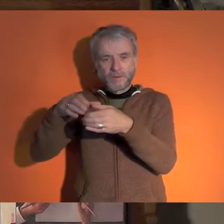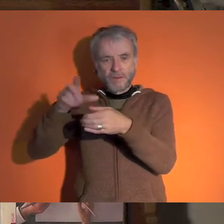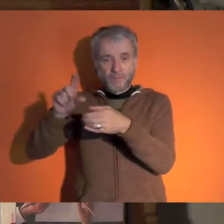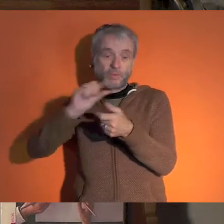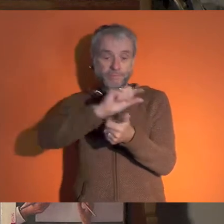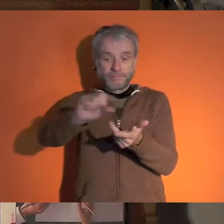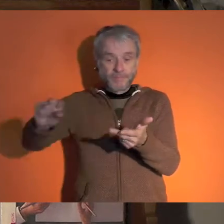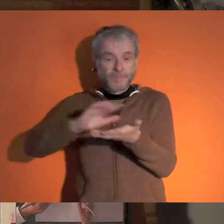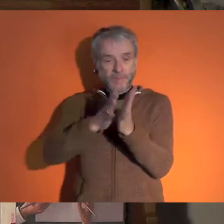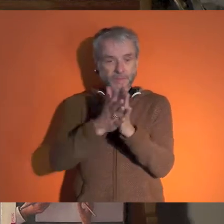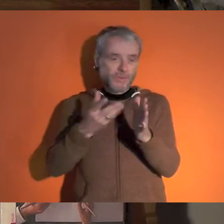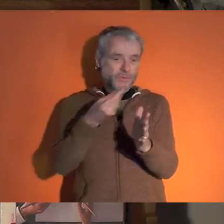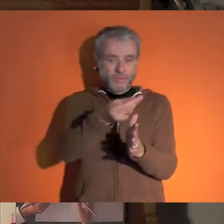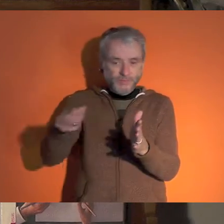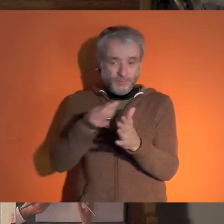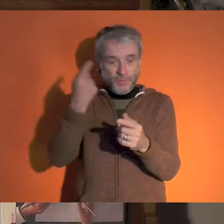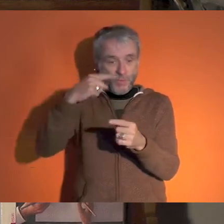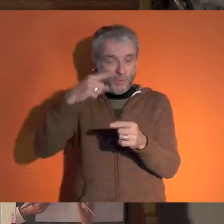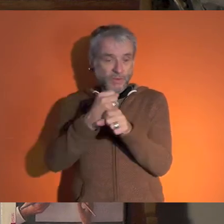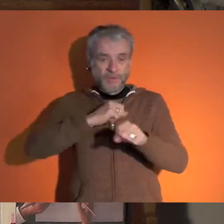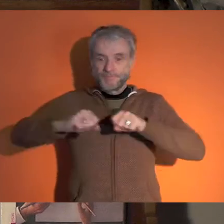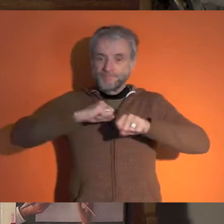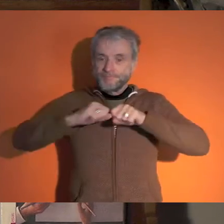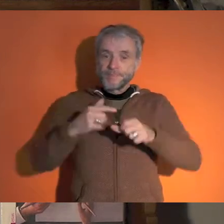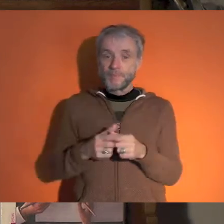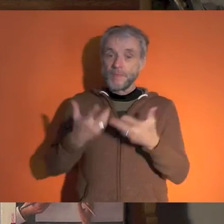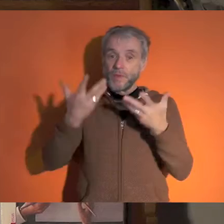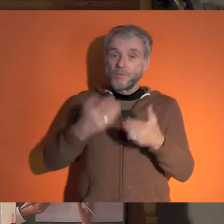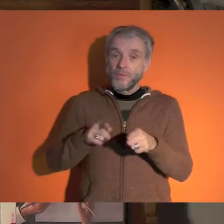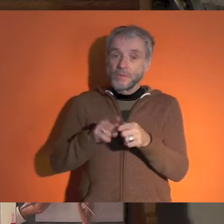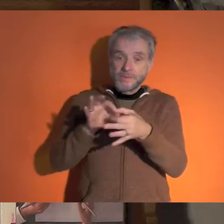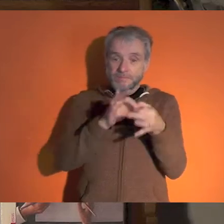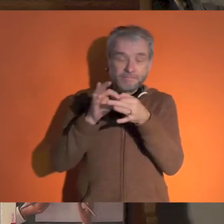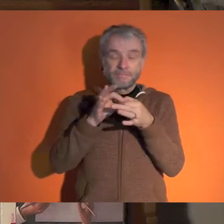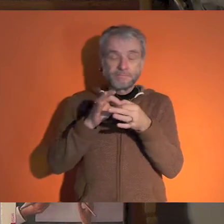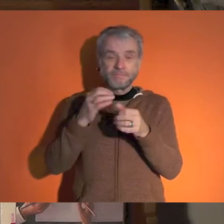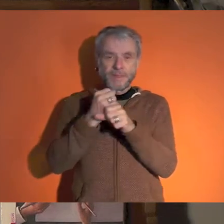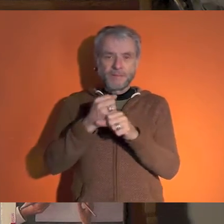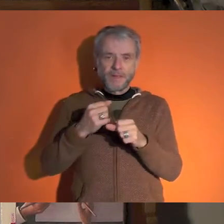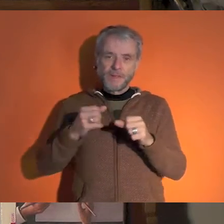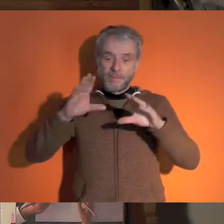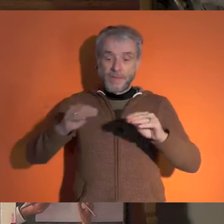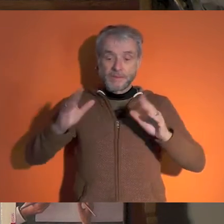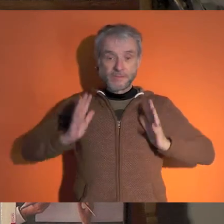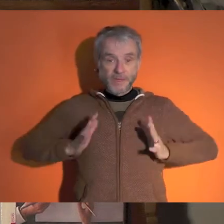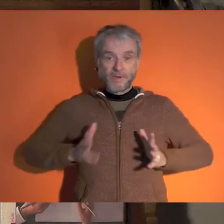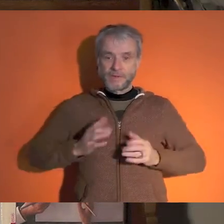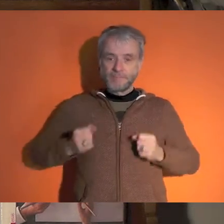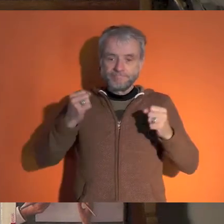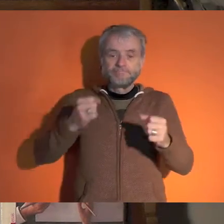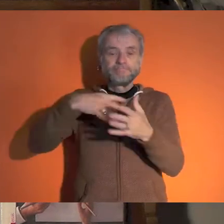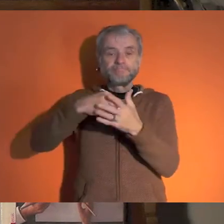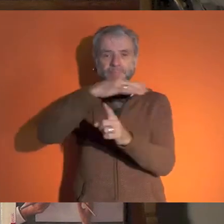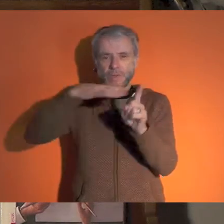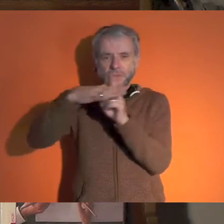collectivités pour pouvoir donner des moyens aux associations pour faire leur travail. Nous souhaitons aussi travailler sur la place